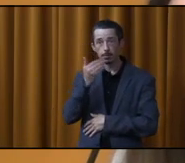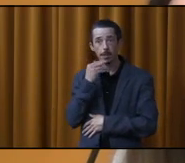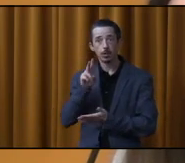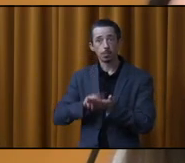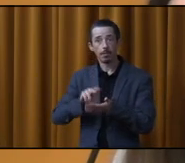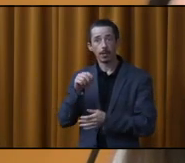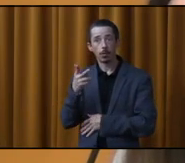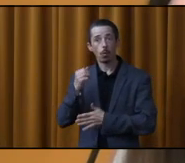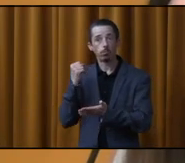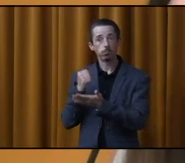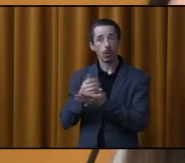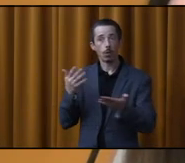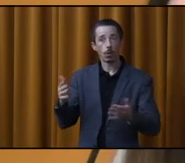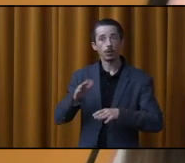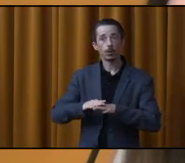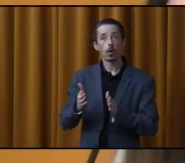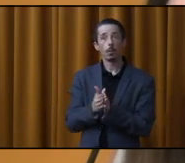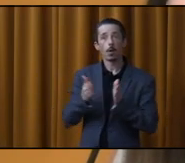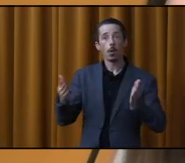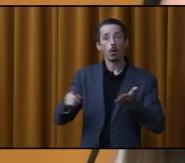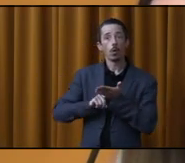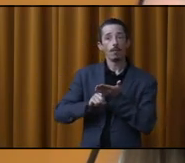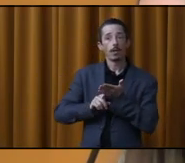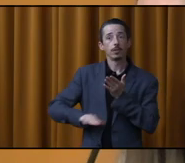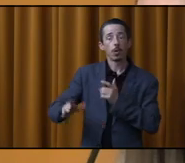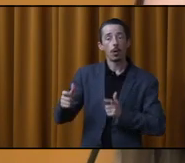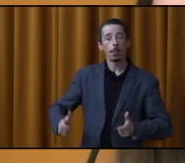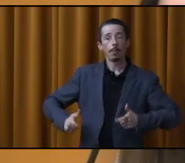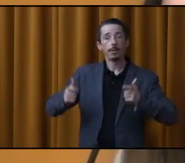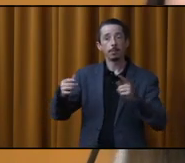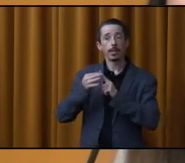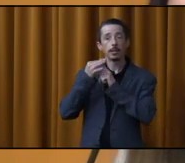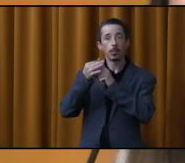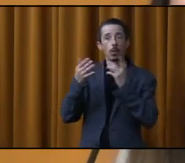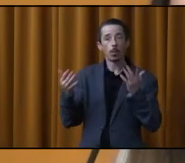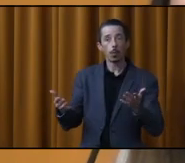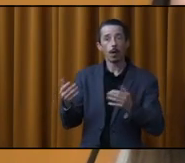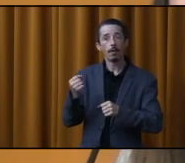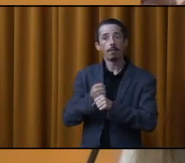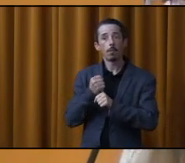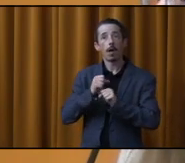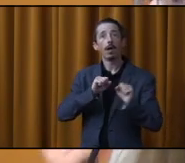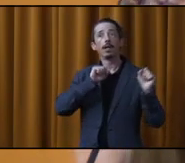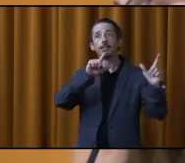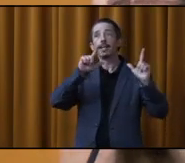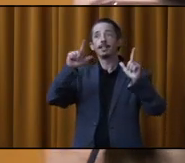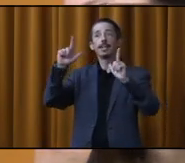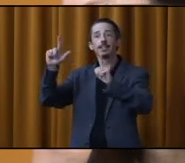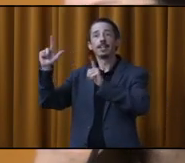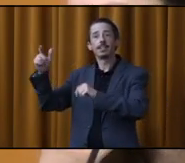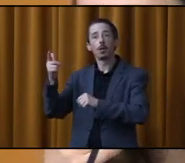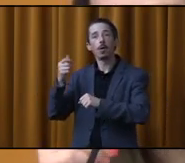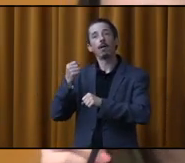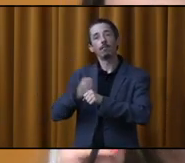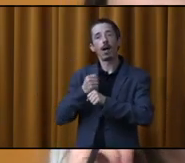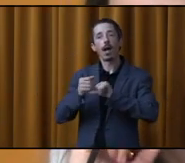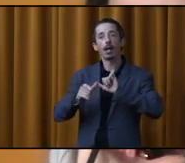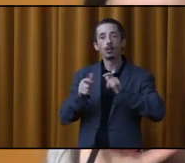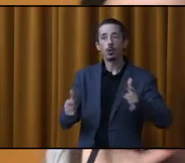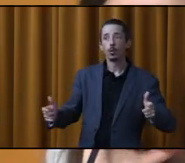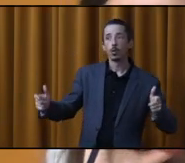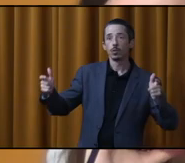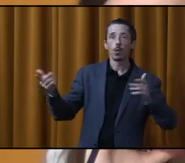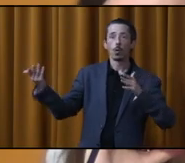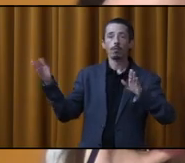concernant l'agrandissement et la rénovation du bâtiment principal à un fabricant d'enseigne en modifiant l'architecture et le